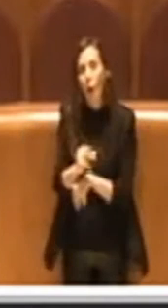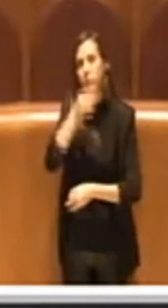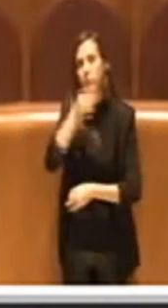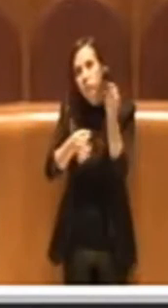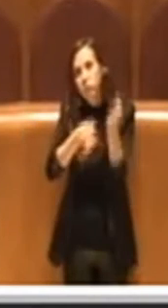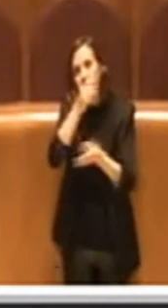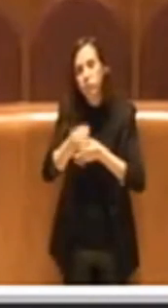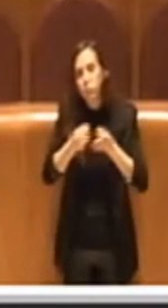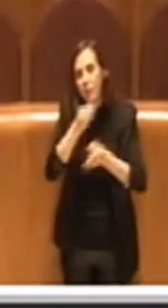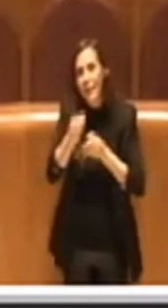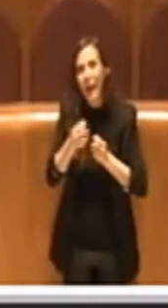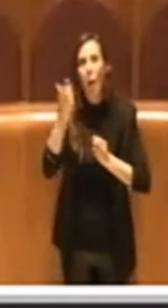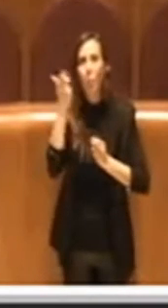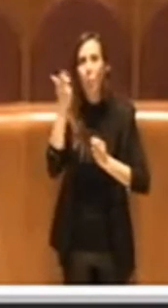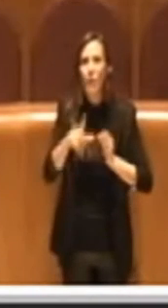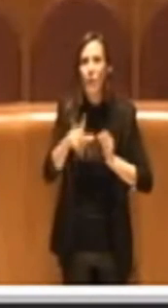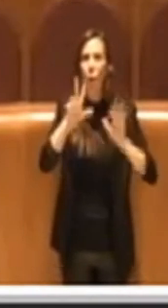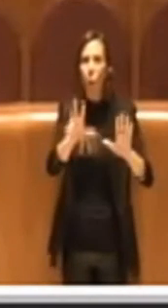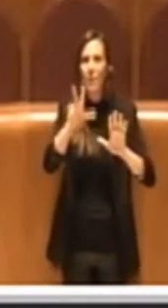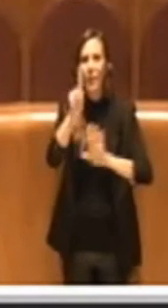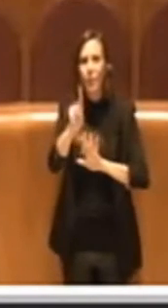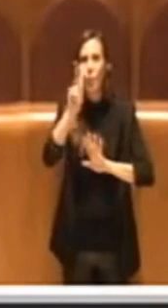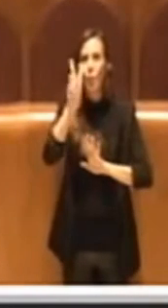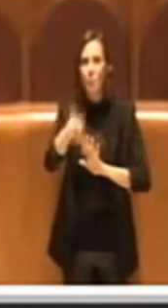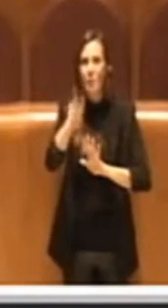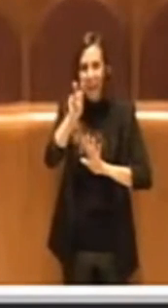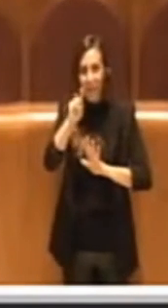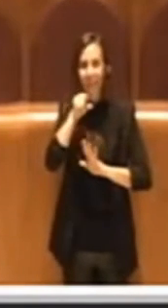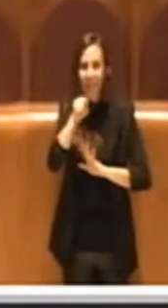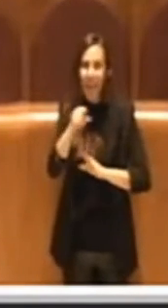c'è stata l'81-2020 che ha definito anche la durata.